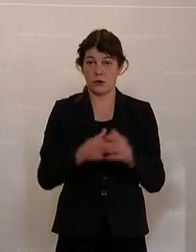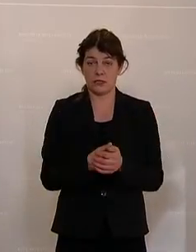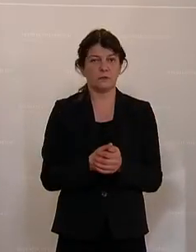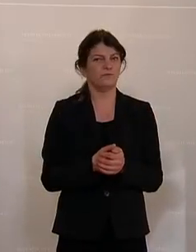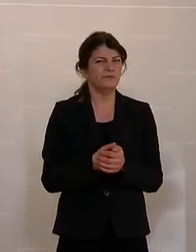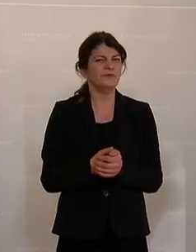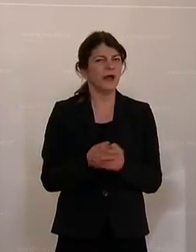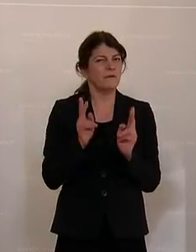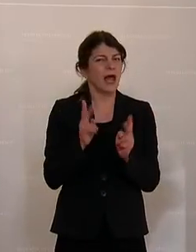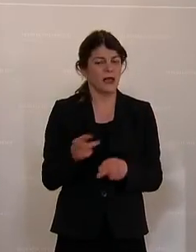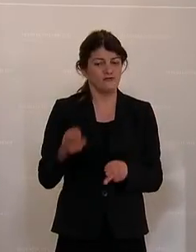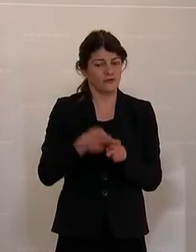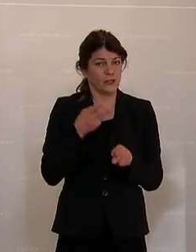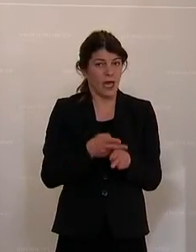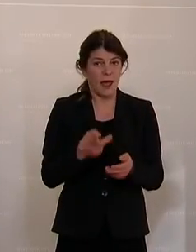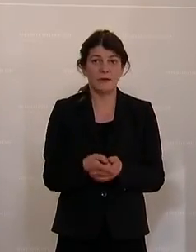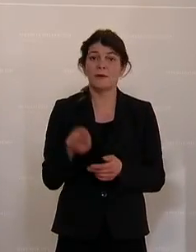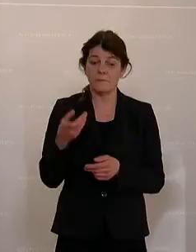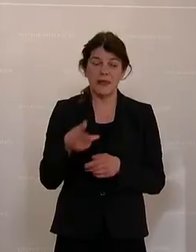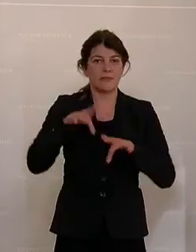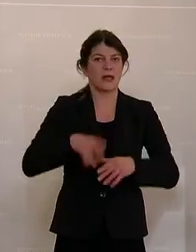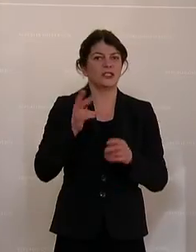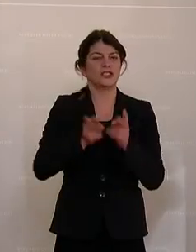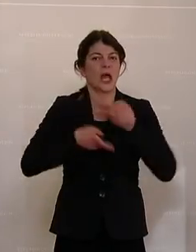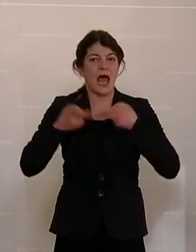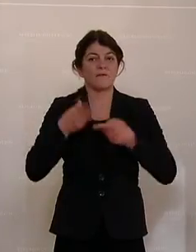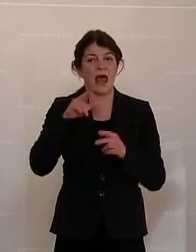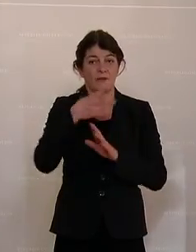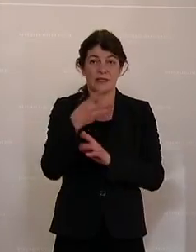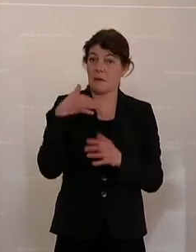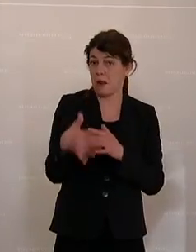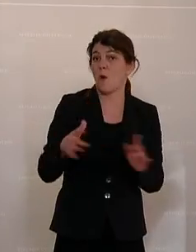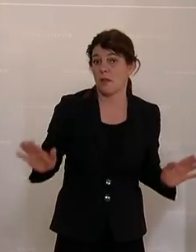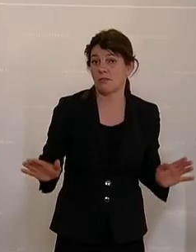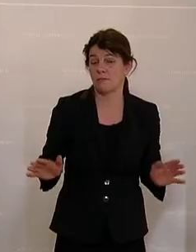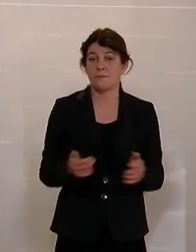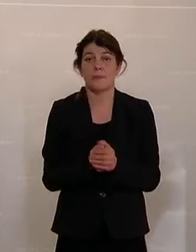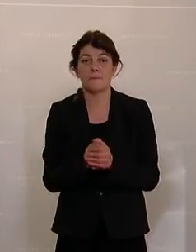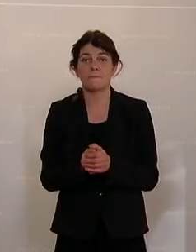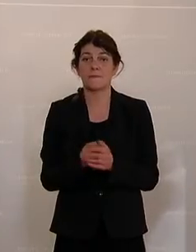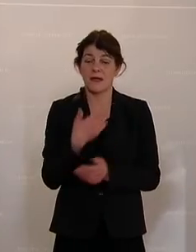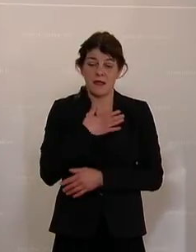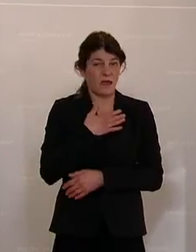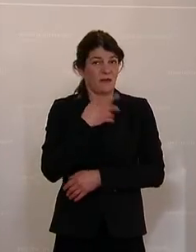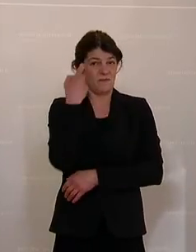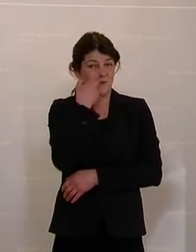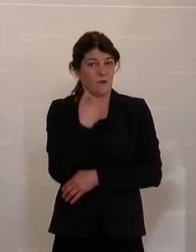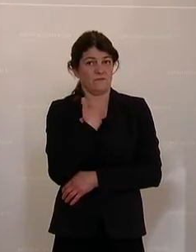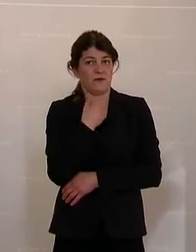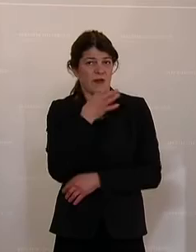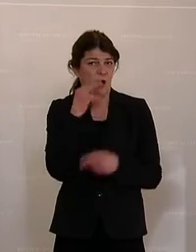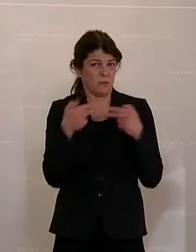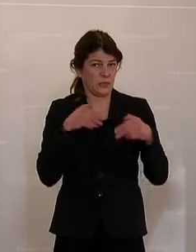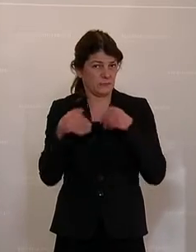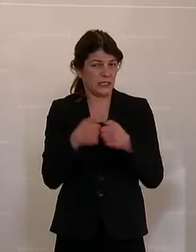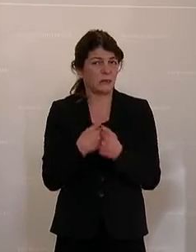Fakt, der Staat bleibt auf einen Schaden von 48 Millionen sitzen. Und ich frage mich, Frau Bundesminister, wie